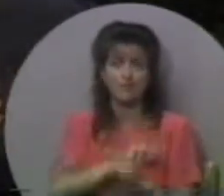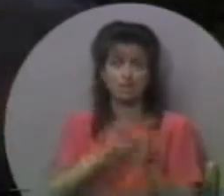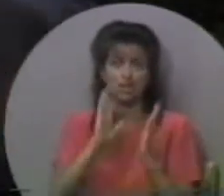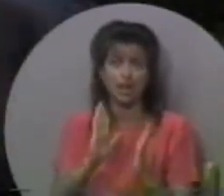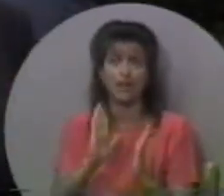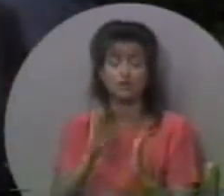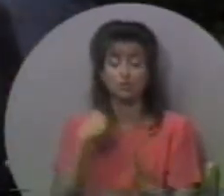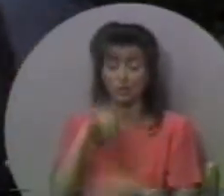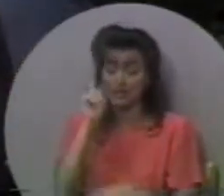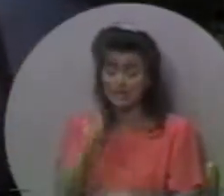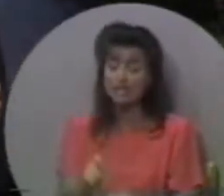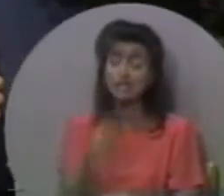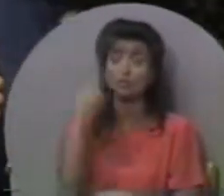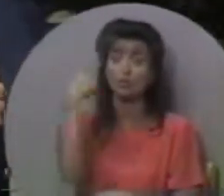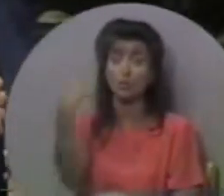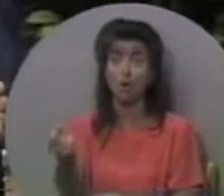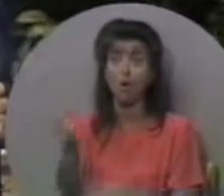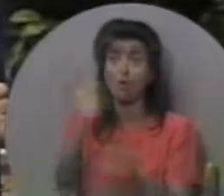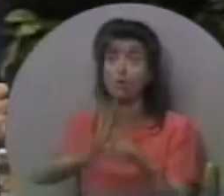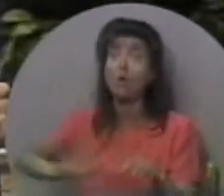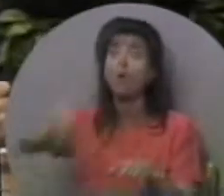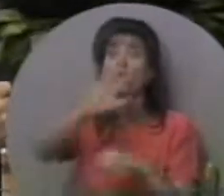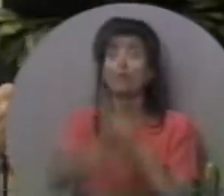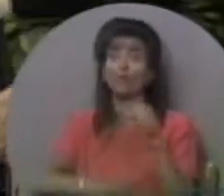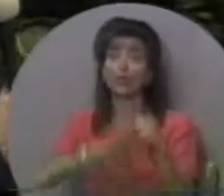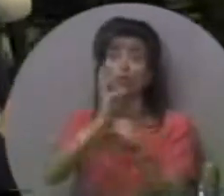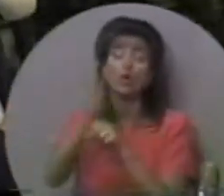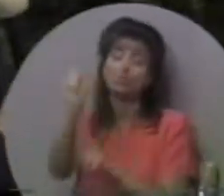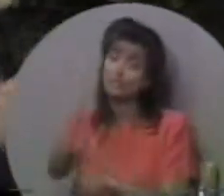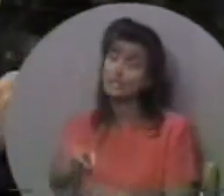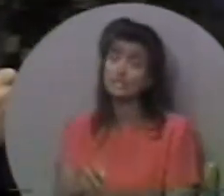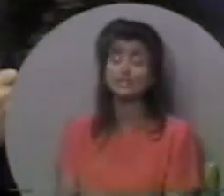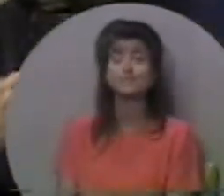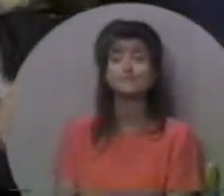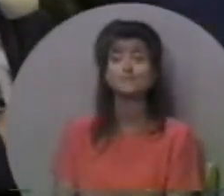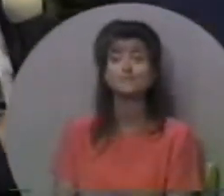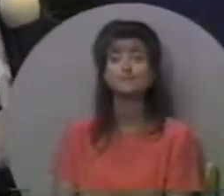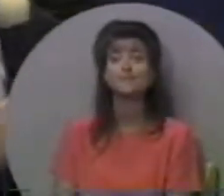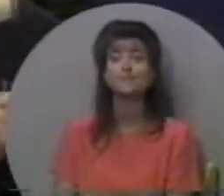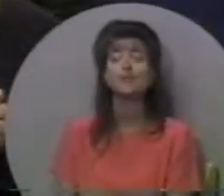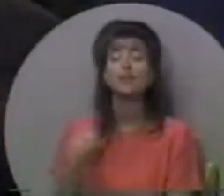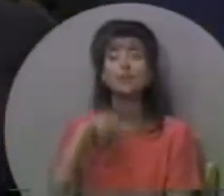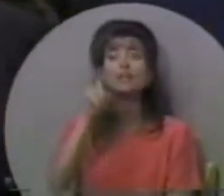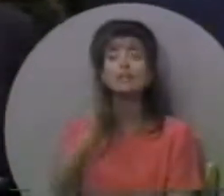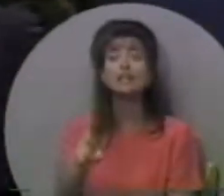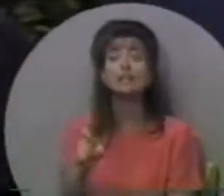Нам треба поїхати по цілому світу.